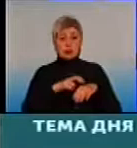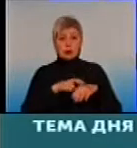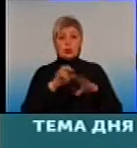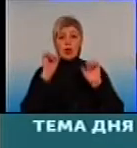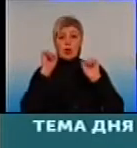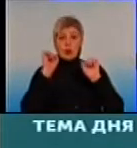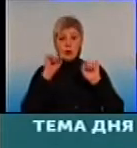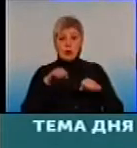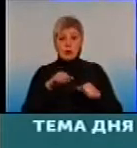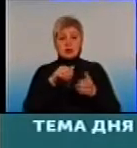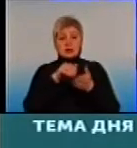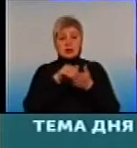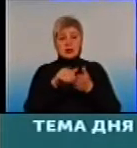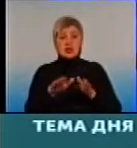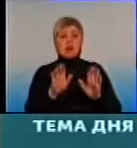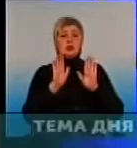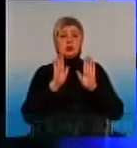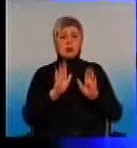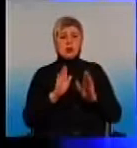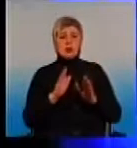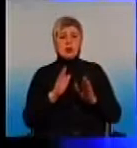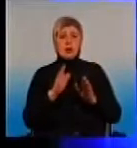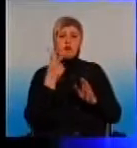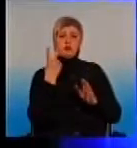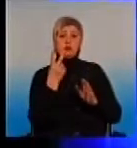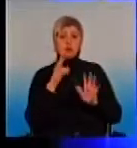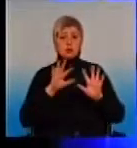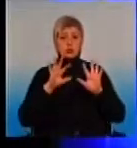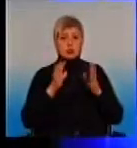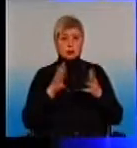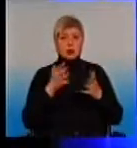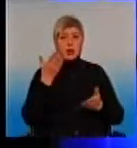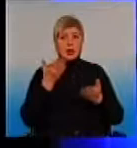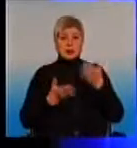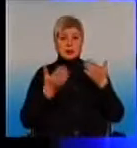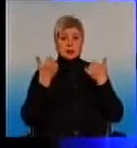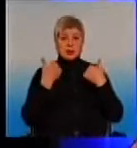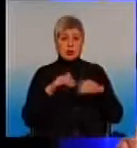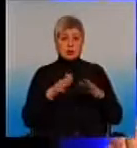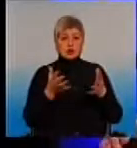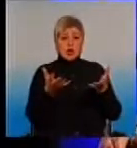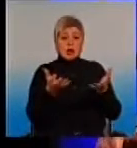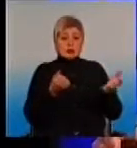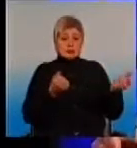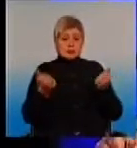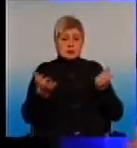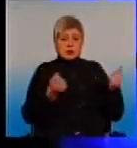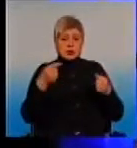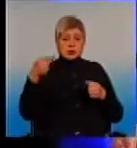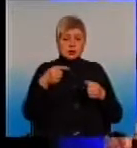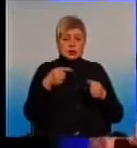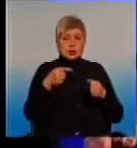декларації тільки в одному случае, ну, в двох. Якщо він вже набрали 1800 – семейний врач,